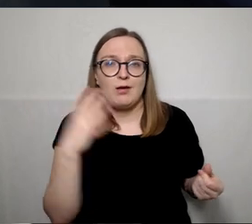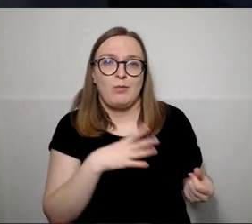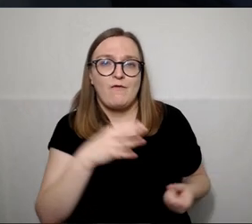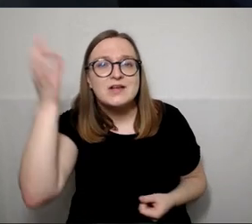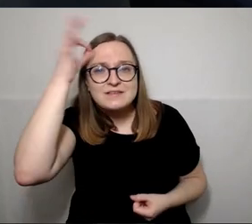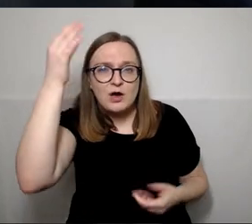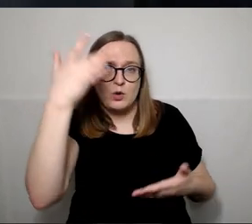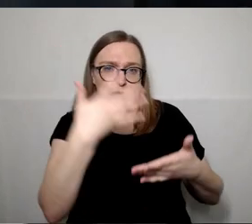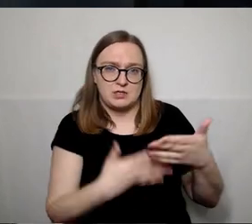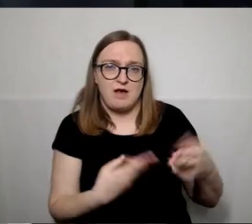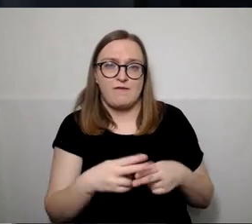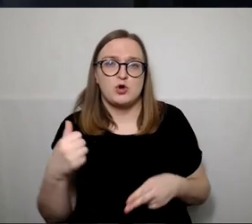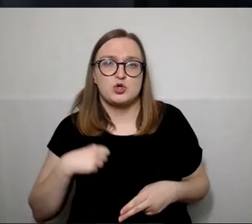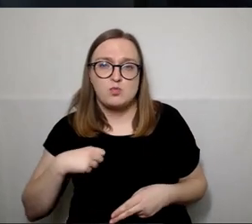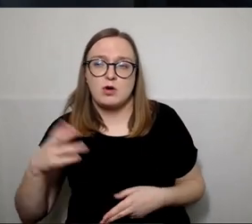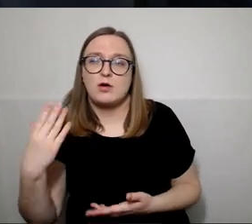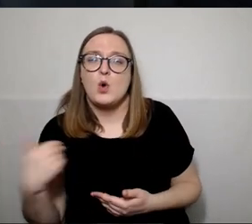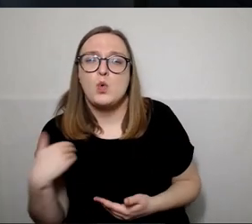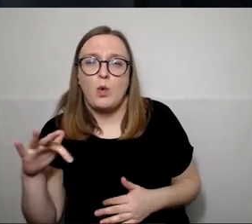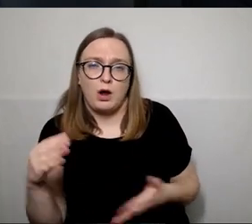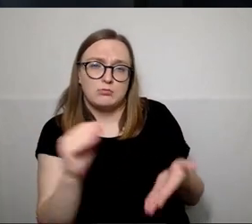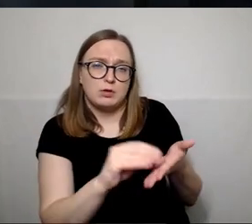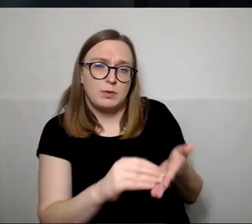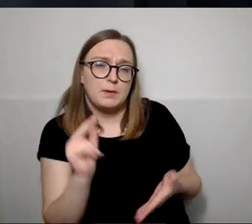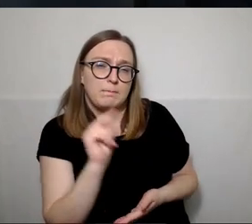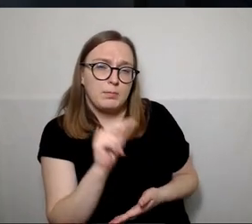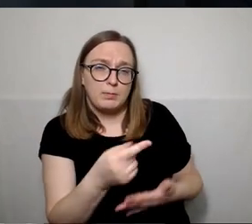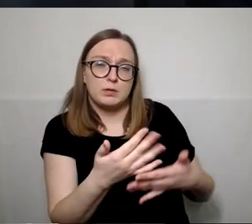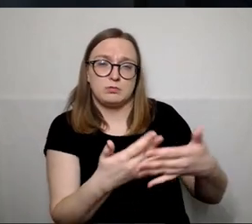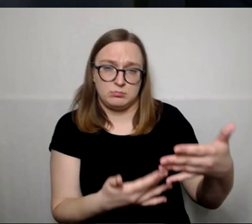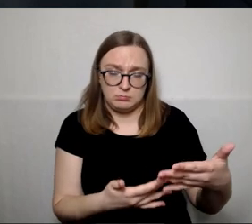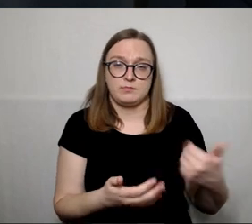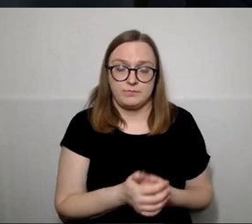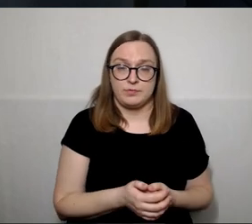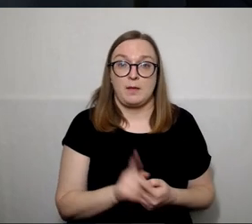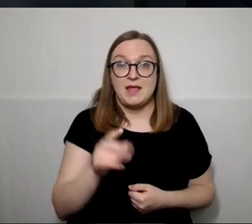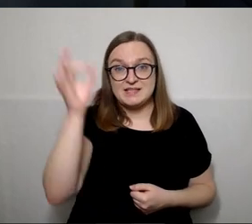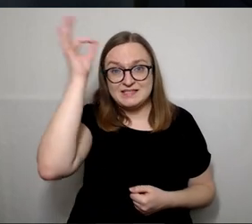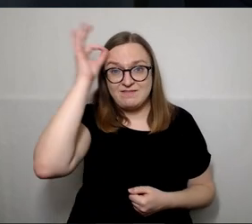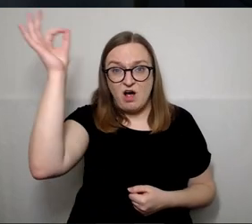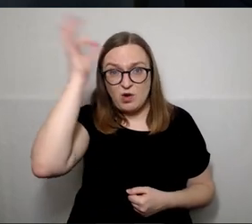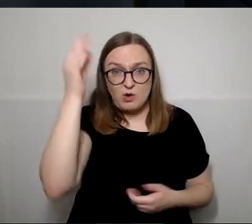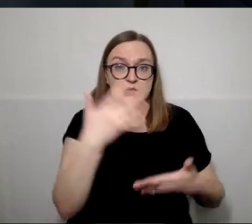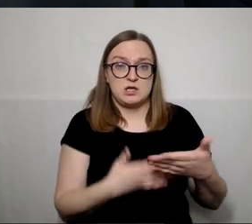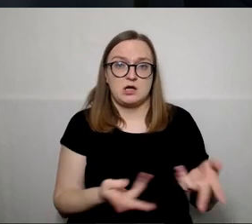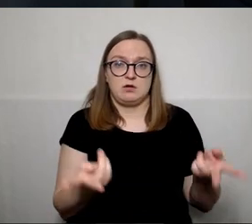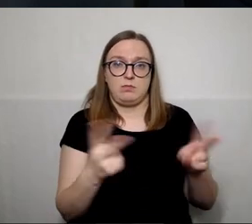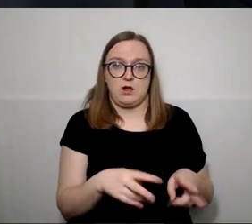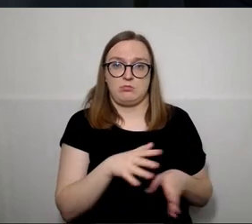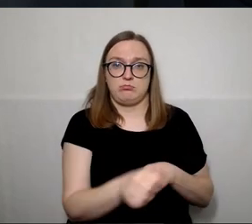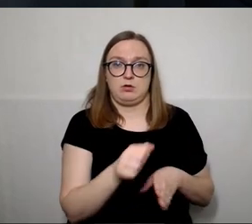kada gyventojais iš savo lūkesčius pasakydavo, tačiau tam svajonių sąraše ir lygdavo. Tas